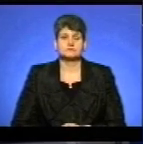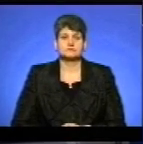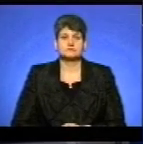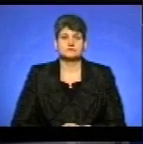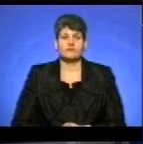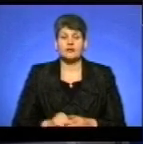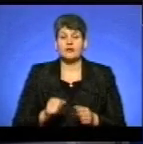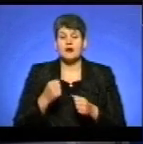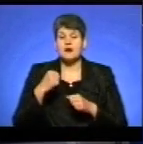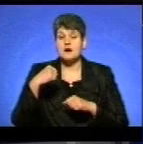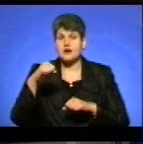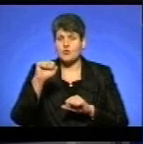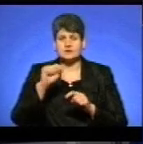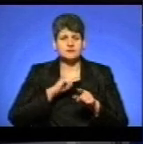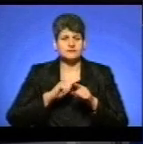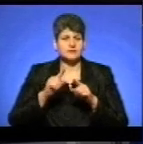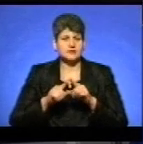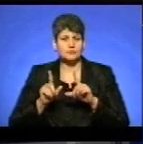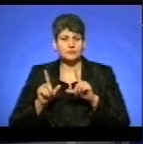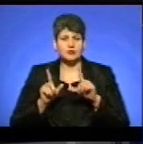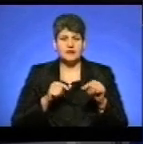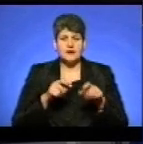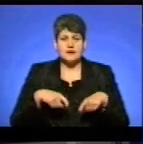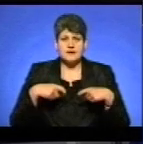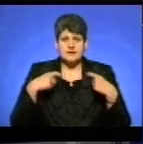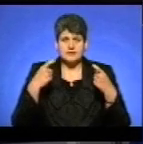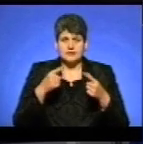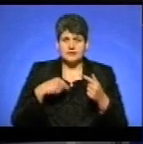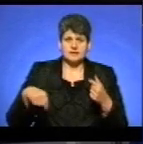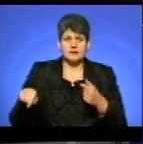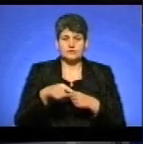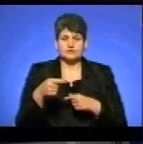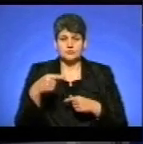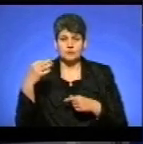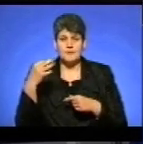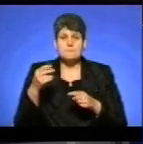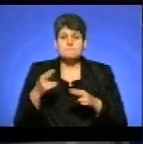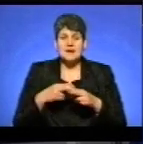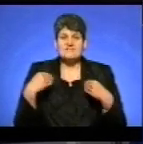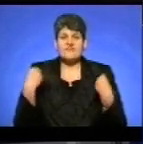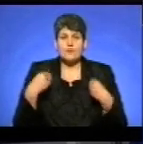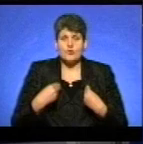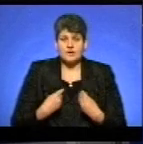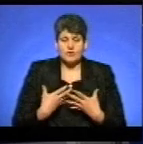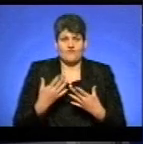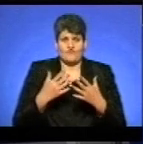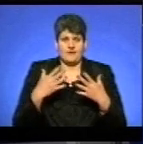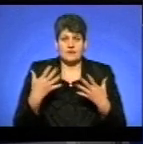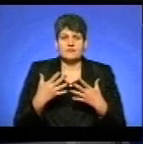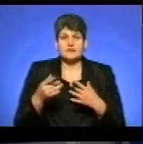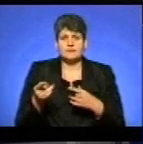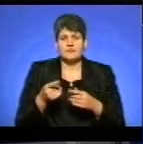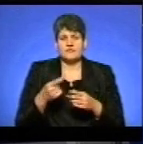Рекорд. Найшвидше подолання дистанції навколо тернопільського ставу взимку без верхнього одягу в історії Тернополя